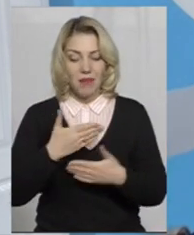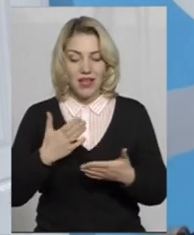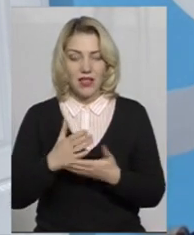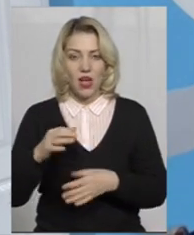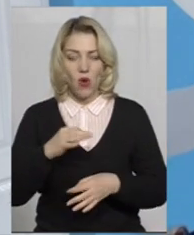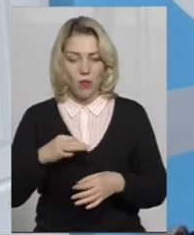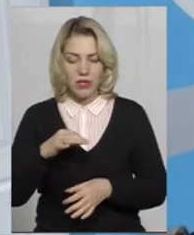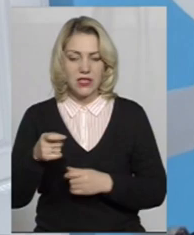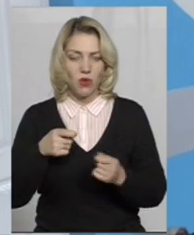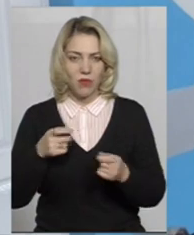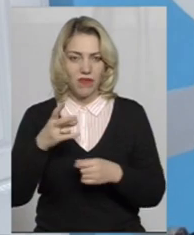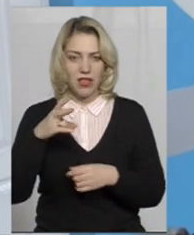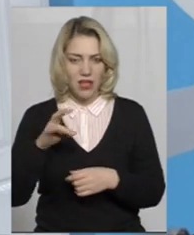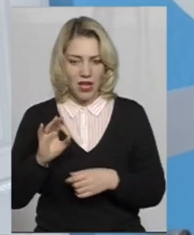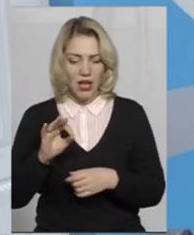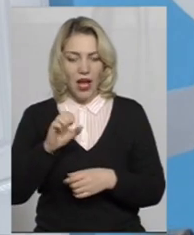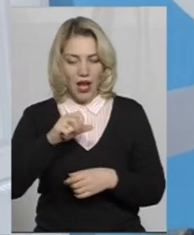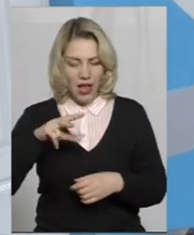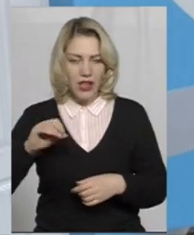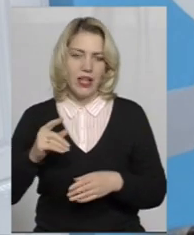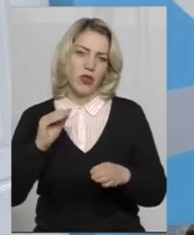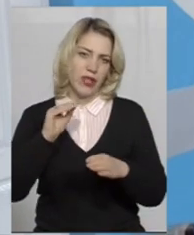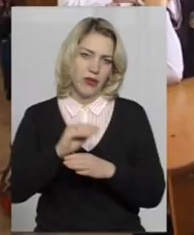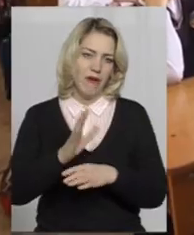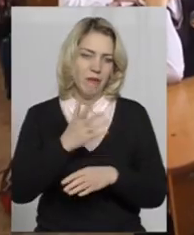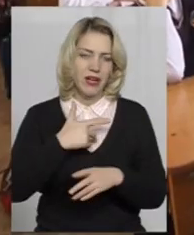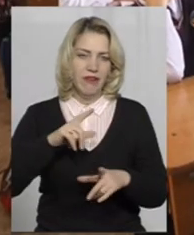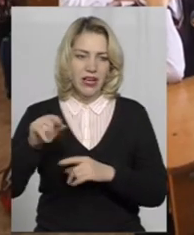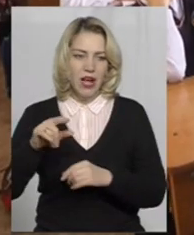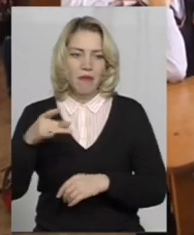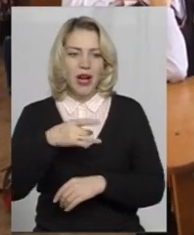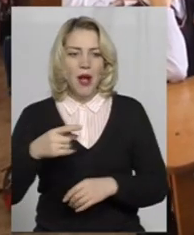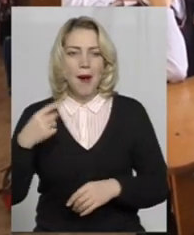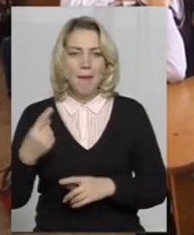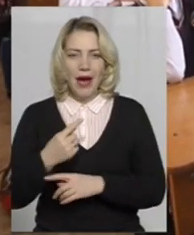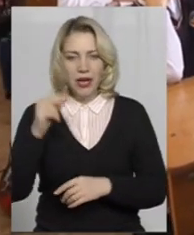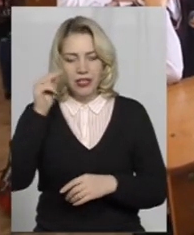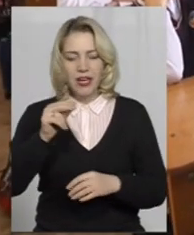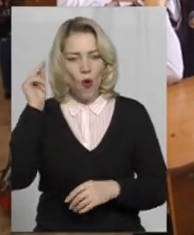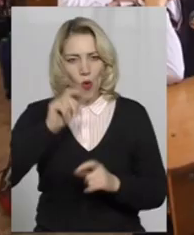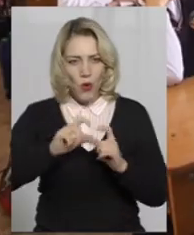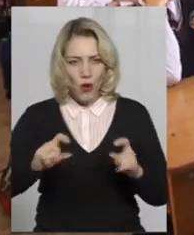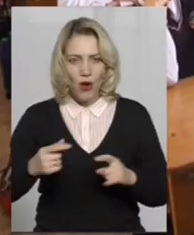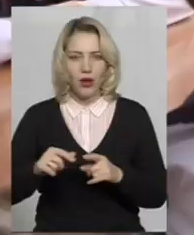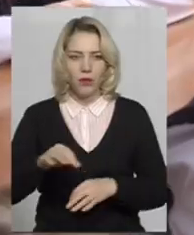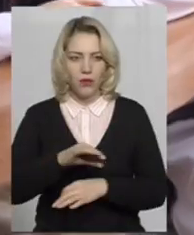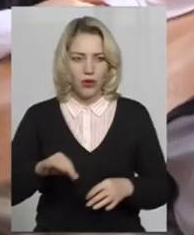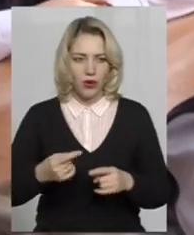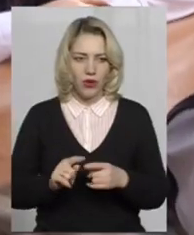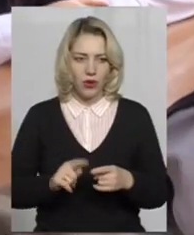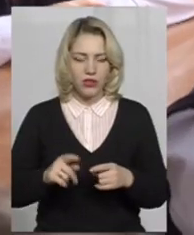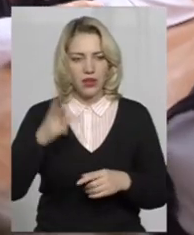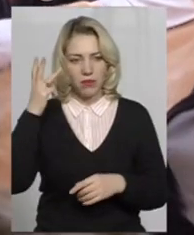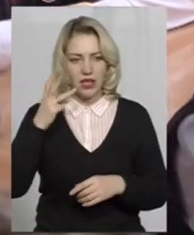додатково до міста ми ще виїжджаємо в райони. Перший урок проєкту «Шкільний офіцер поліції» провели у стінах Хмельницької